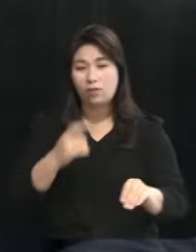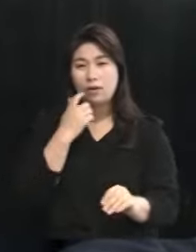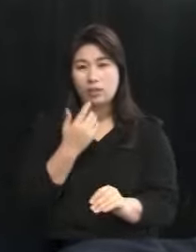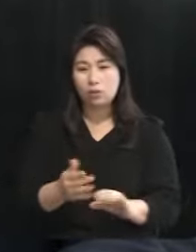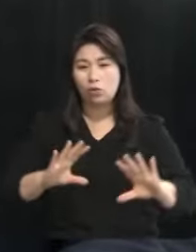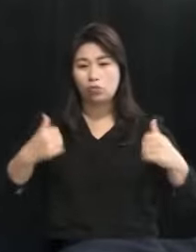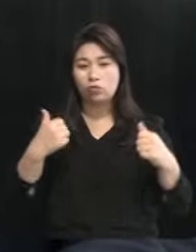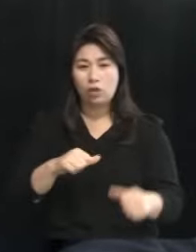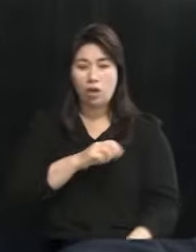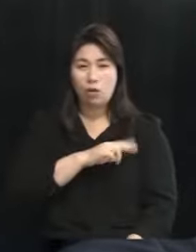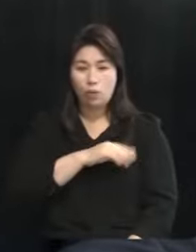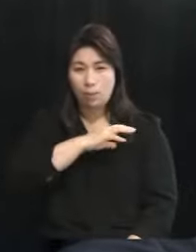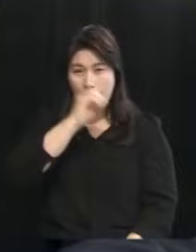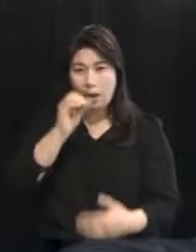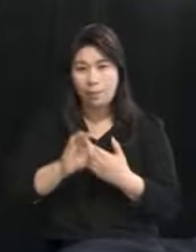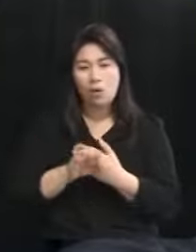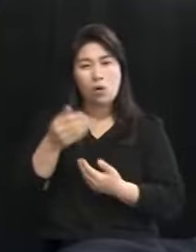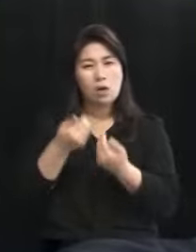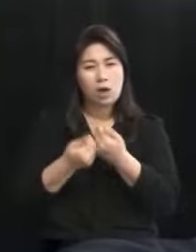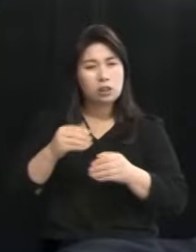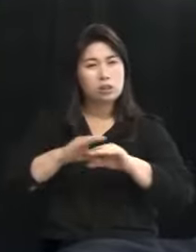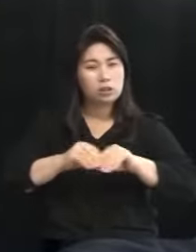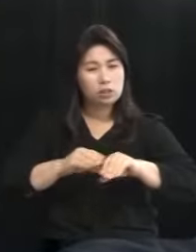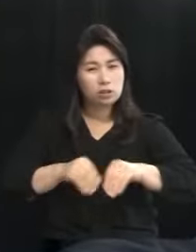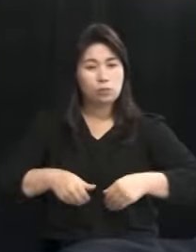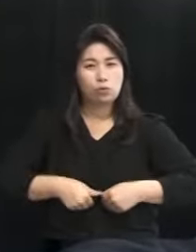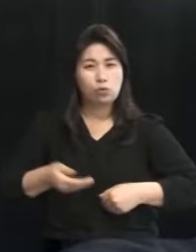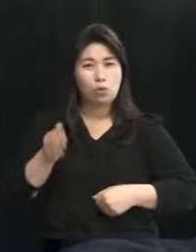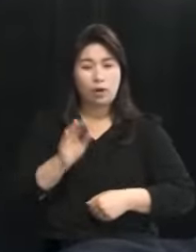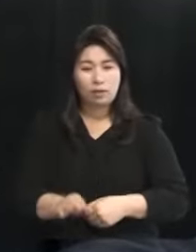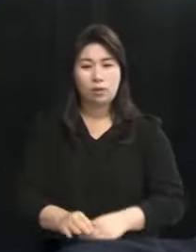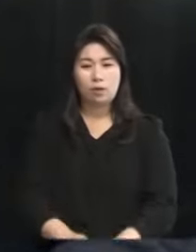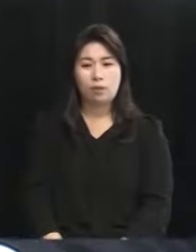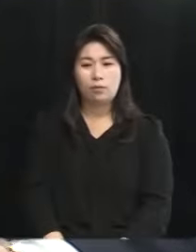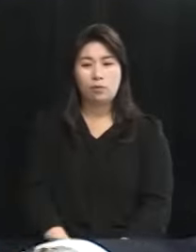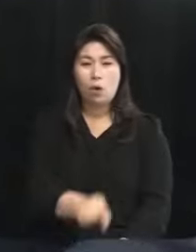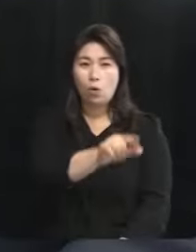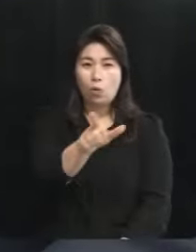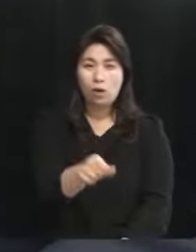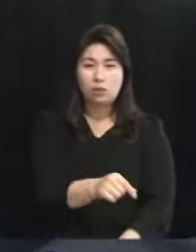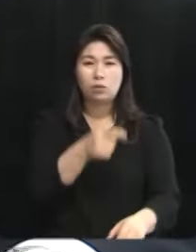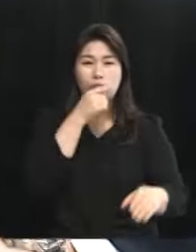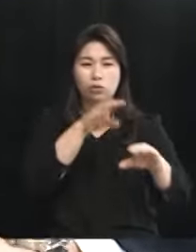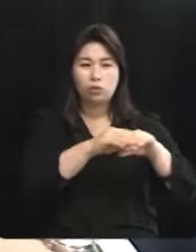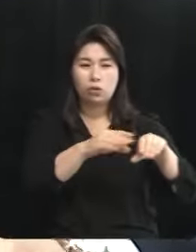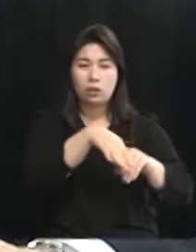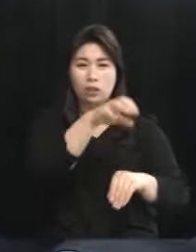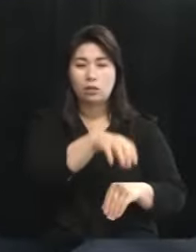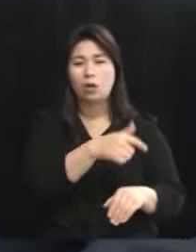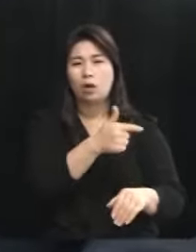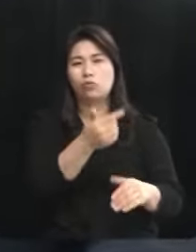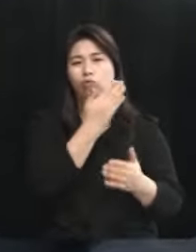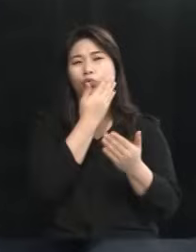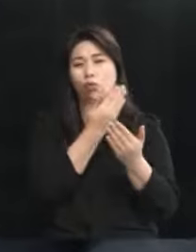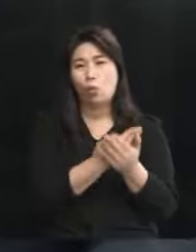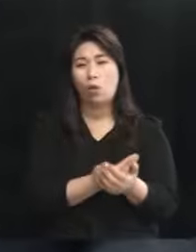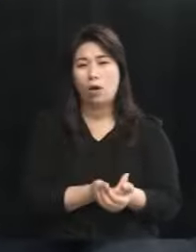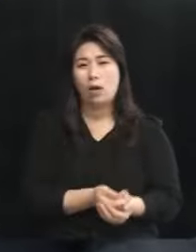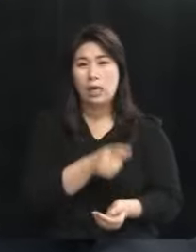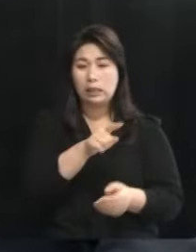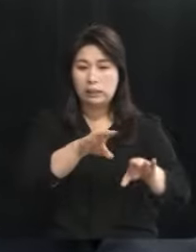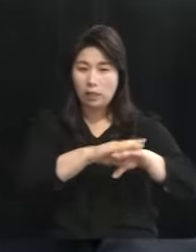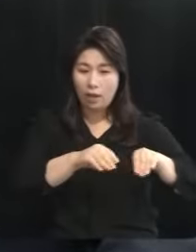국회의원이 되면 이 갈등을 해결해야 되는데 지금 월정리 하수정말처리장이 아주 중요한 갈등이었고 이게